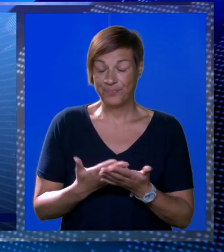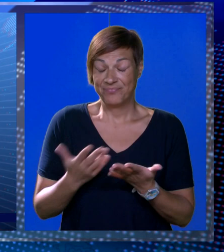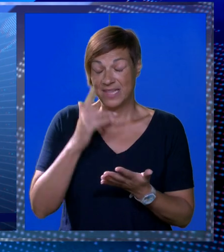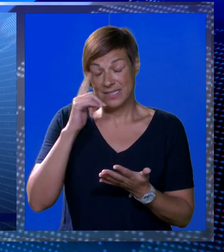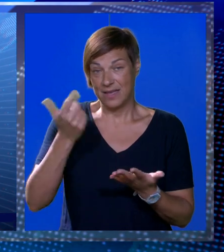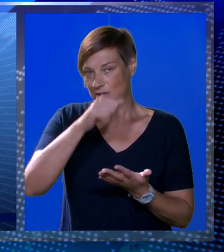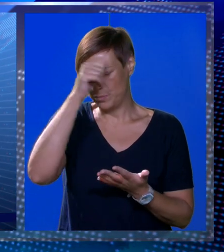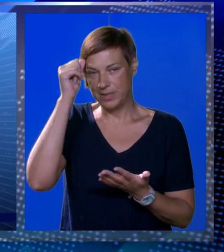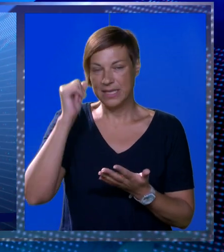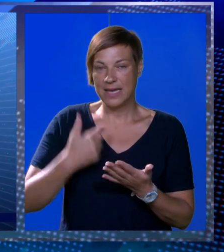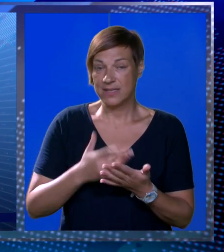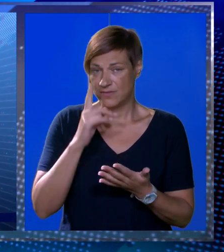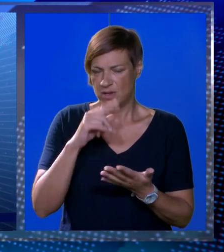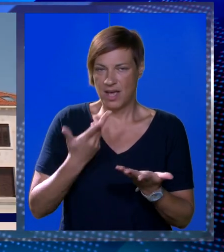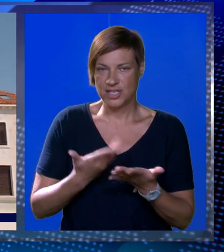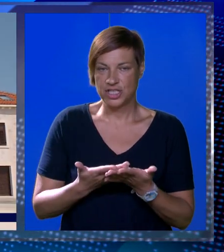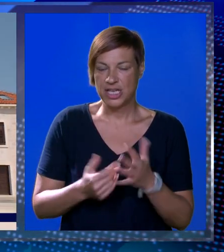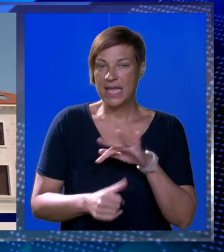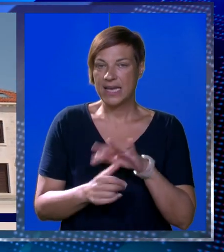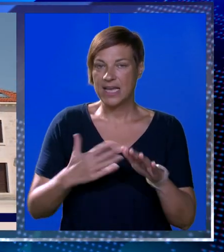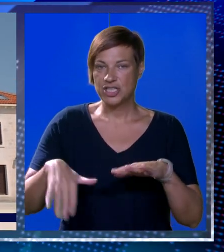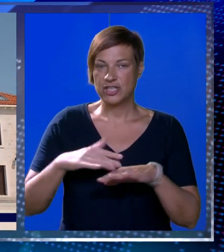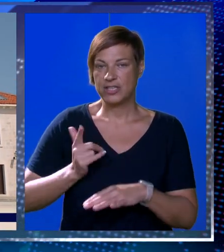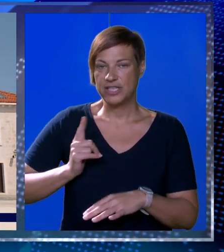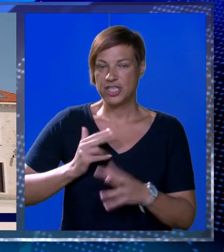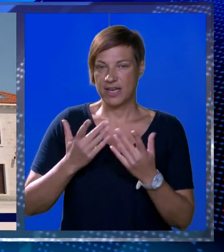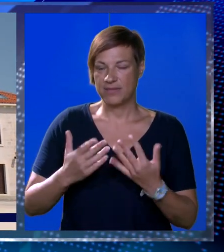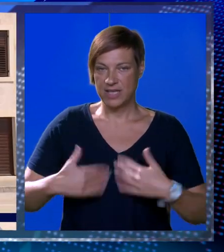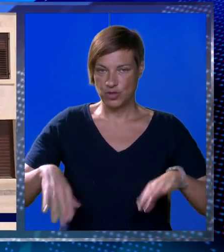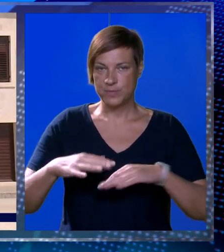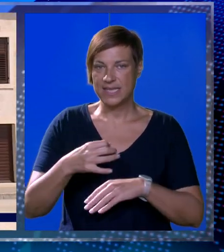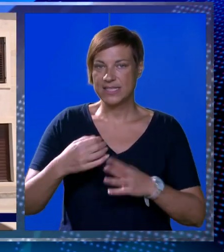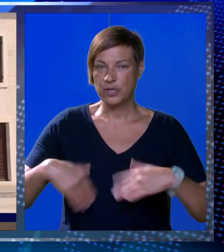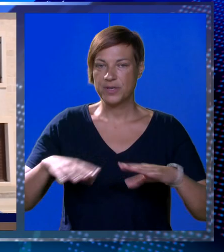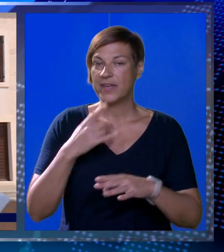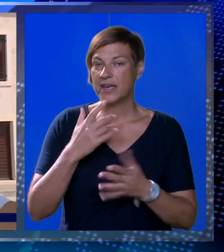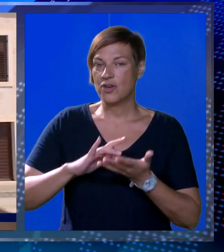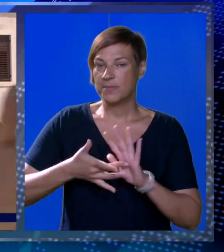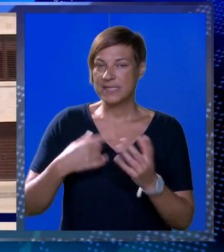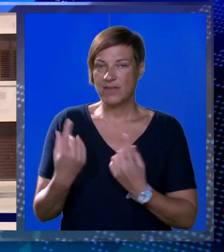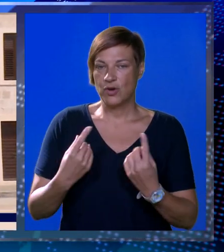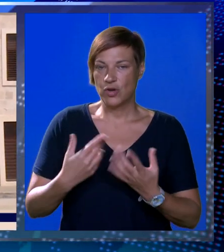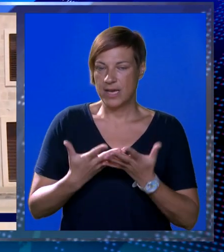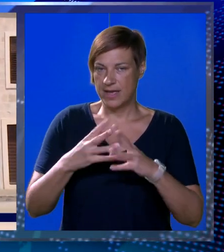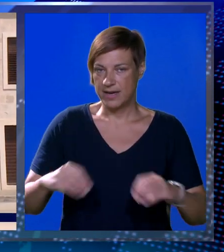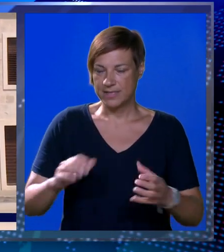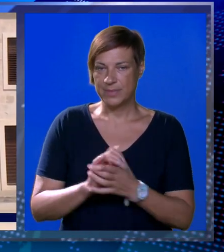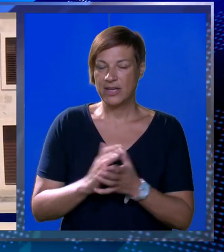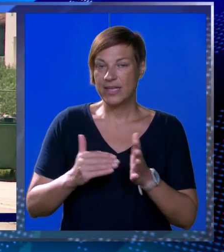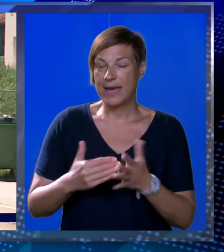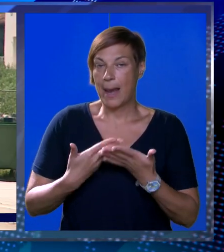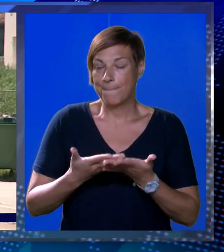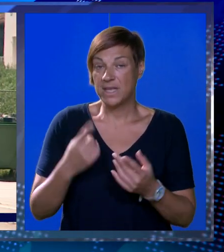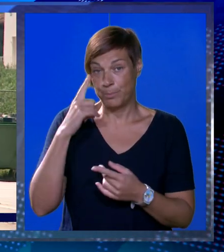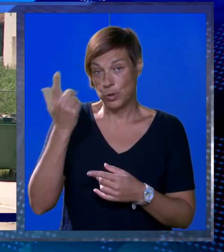ne znam kako bih nazvao pamflete. Načelnik dodaje kako se čeka datum sjednica općinskog vijeća na kojoj bi sve okolnosti raspada koalicije